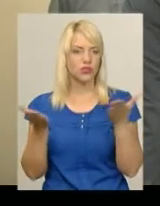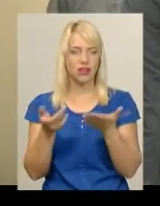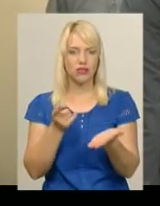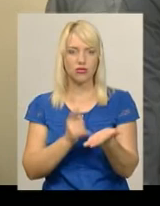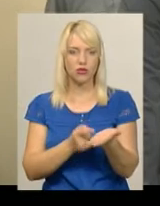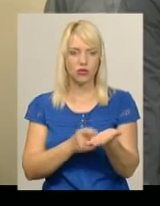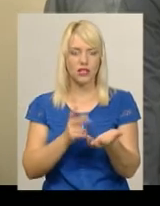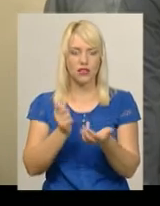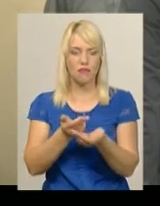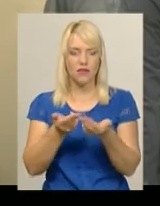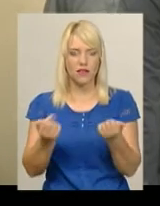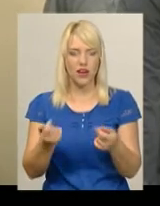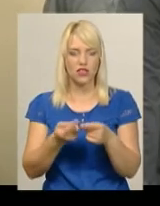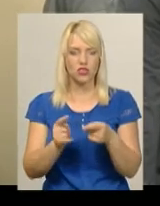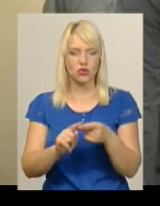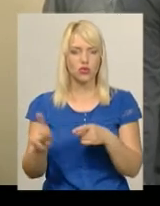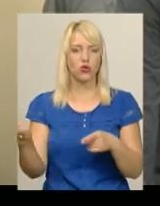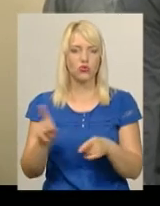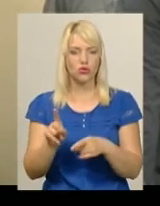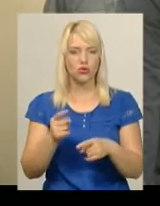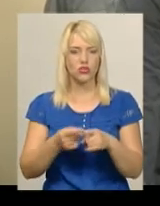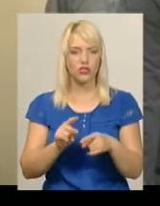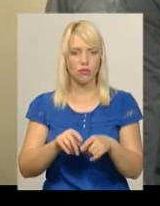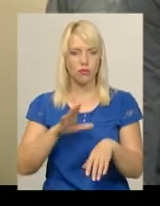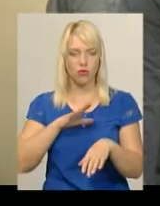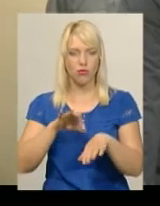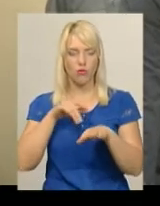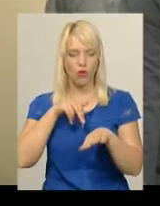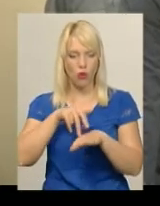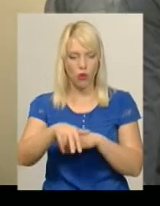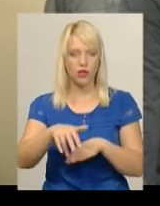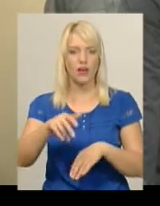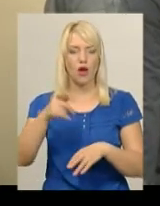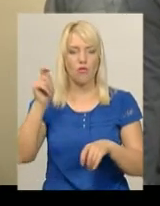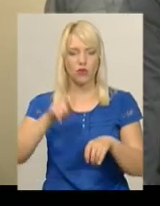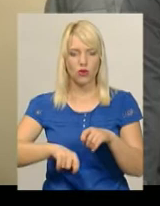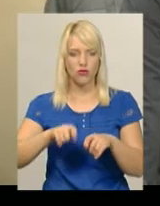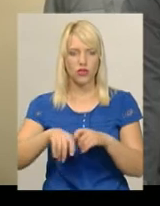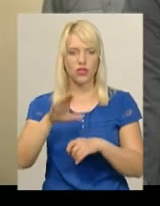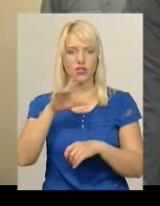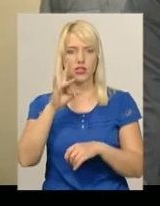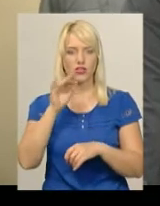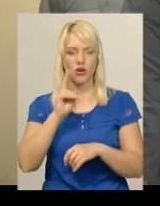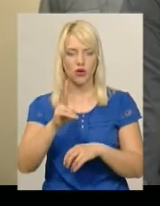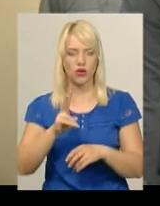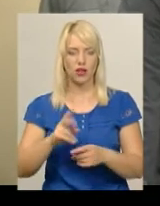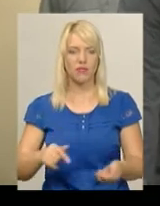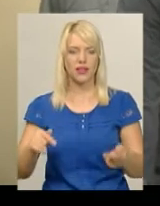докази на підтвердження того, що даний прилад проходив певну повірку і срок придатності його до